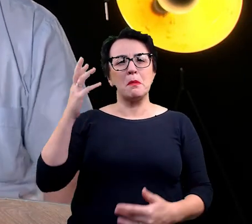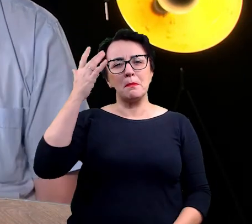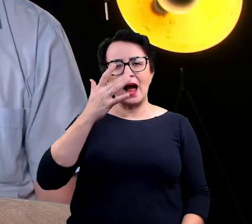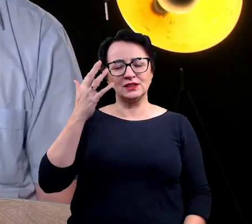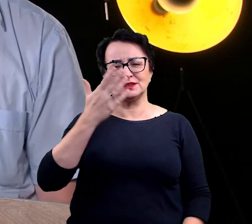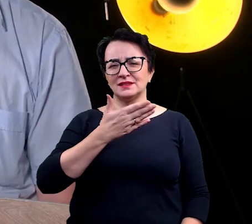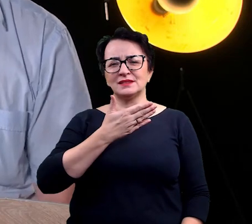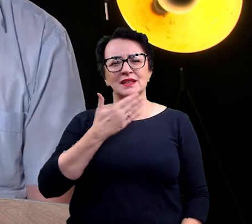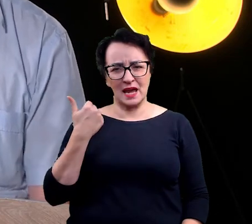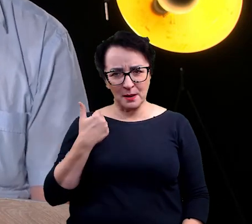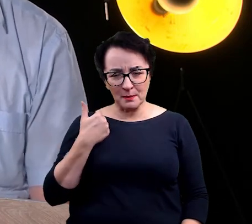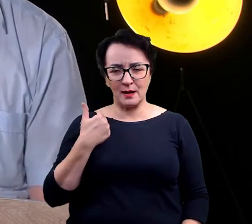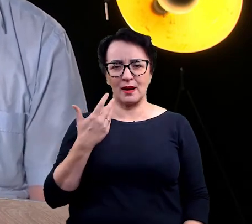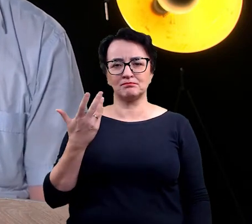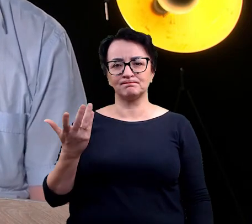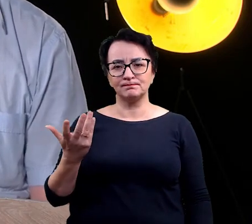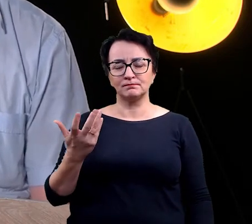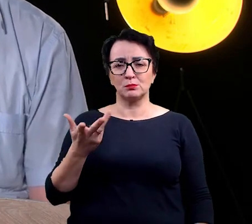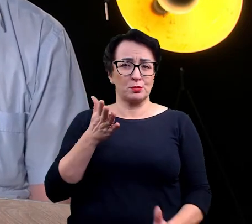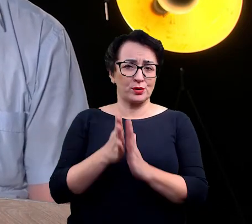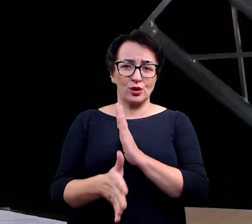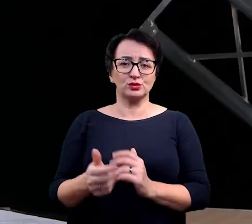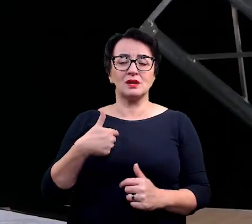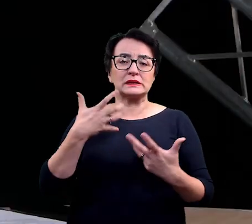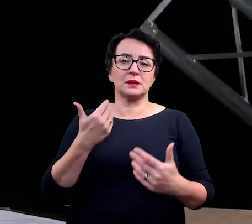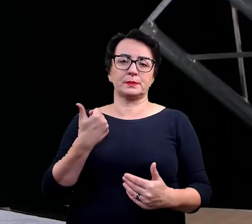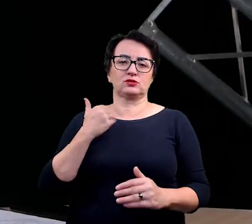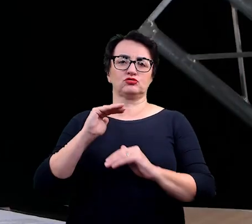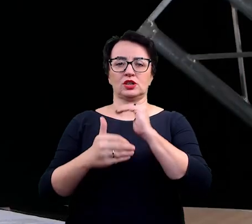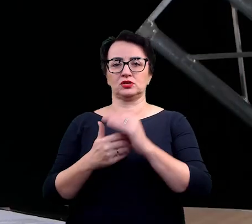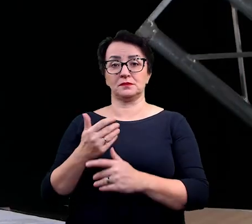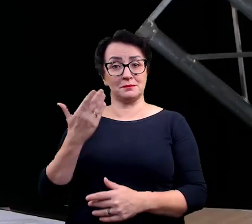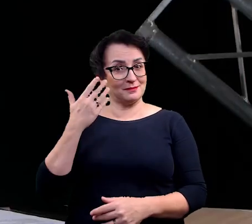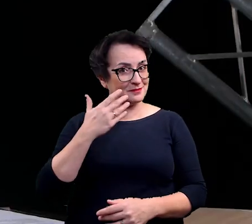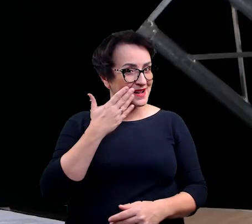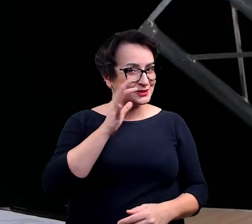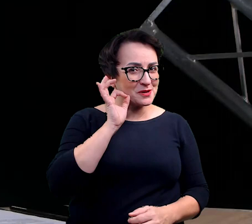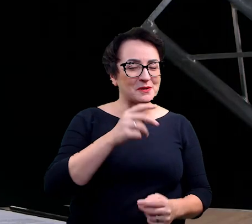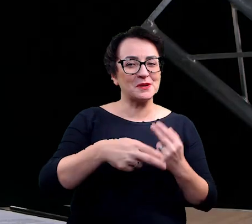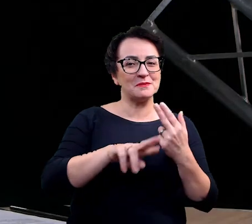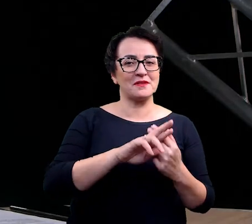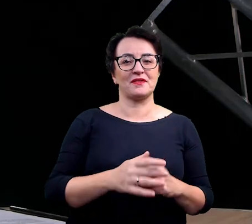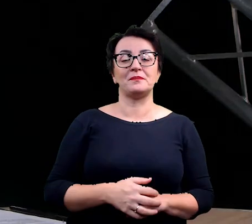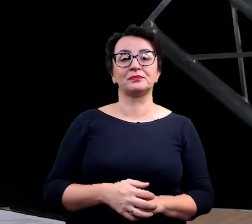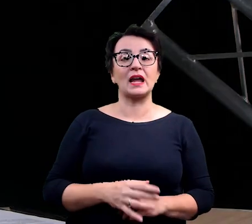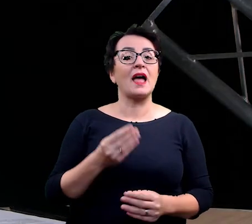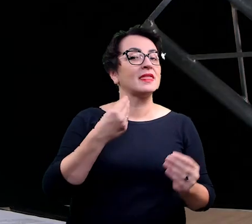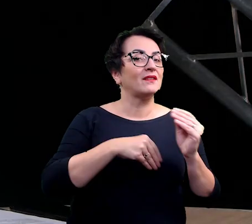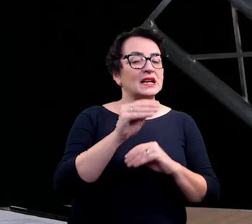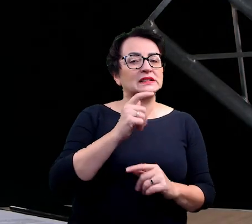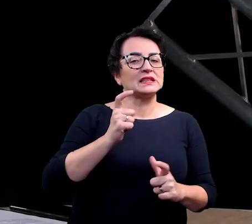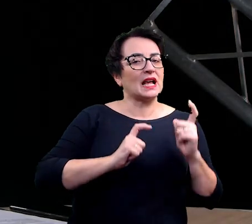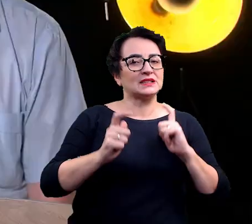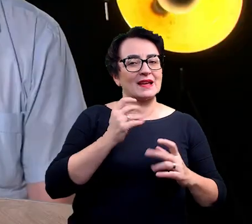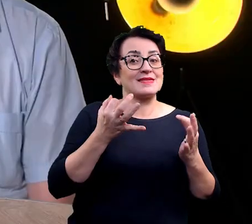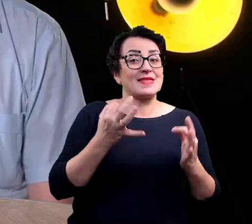się... Być szczęśliwym? Być szczęśliwym jest bardzo dobrze. To jest bardzo dobra odpowiedź. Największą satysfakcję wobec tej pracy sprawia